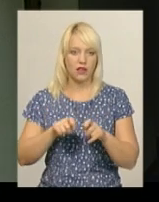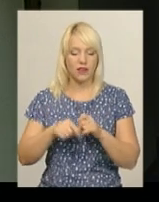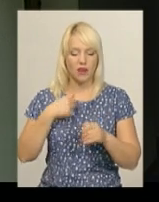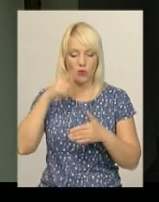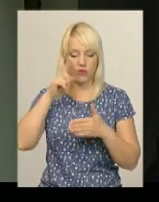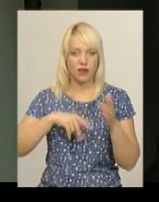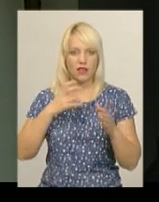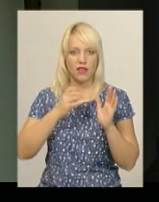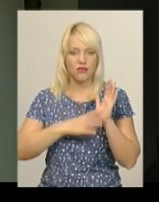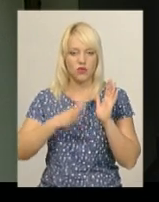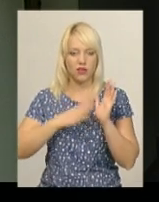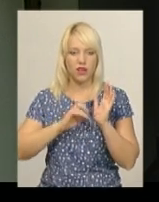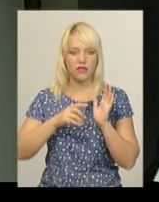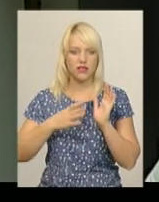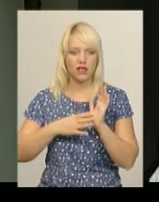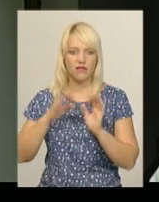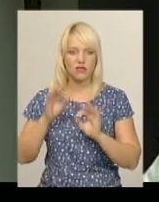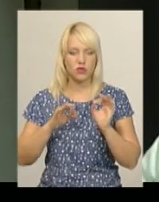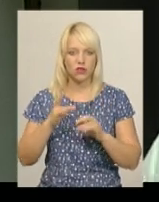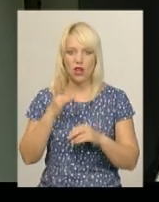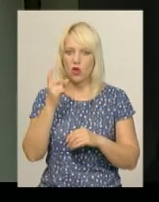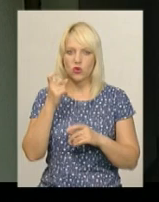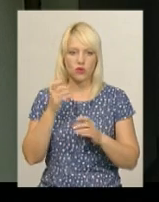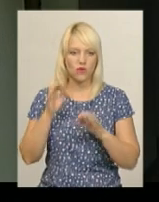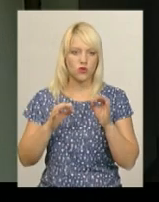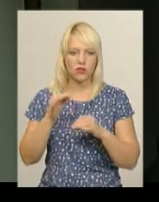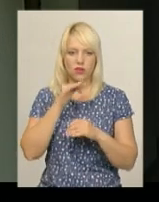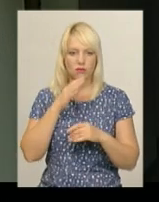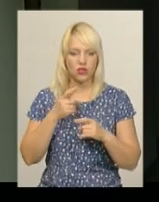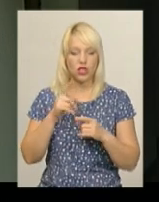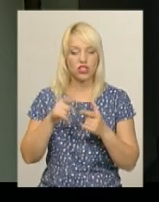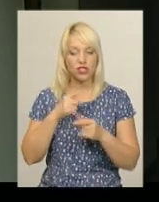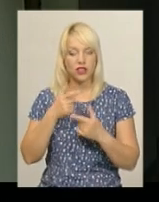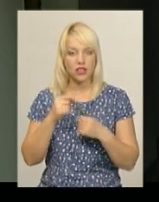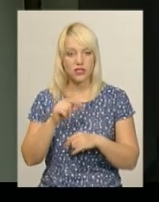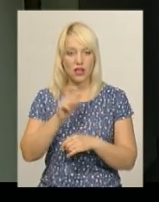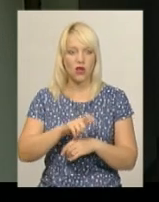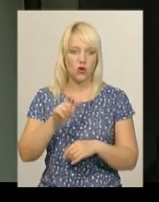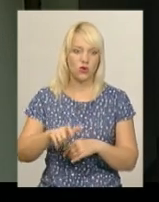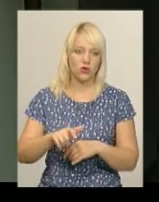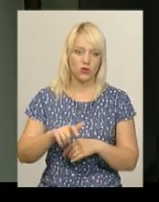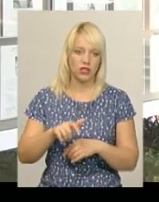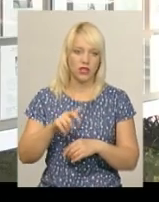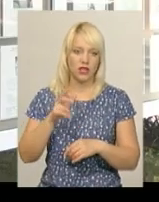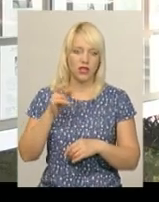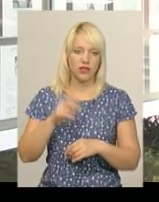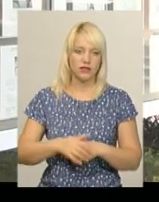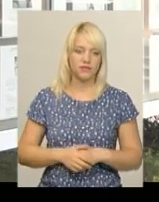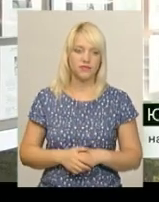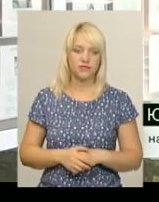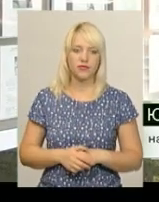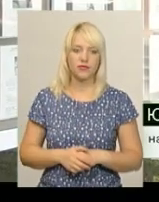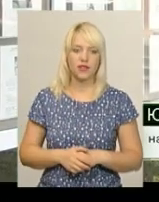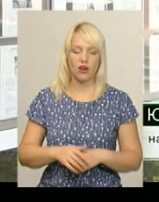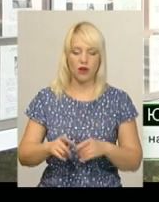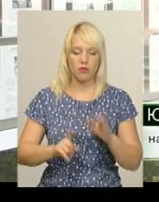,9,9 відсотків. Ну, нам з того ніхто не може сказати, що вибратися. Чи все-таки десь люди на вечерах. Порушено кримінальне